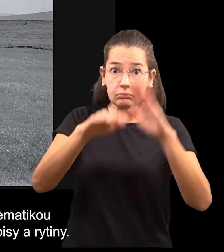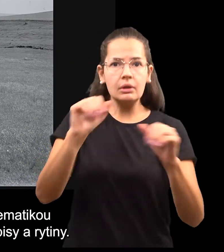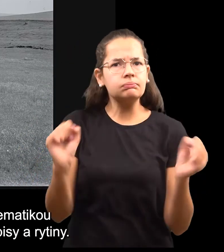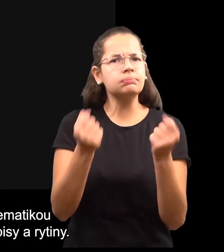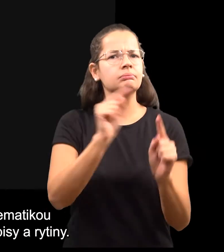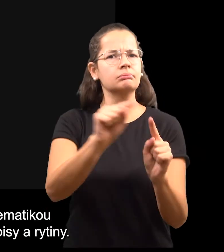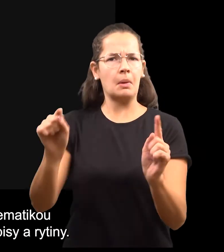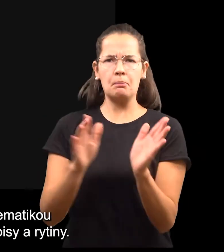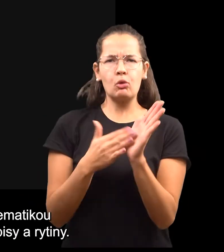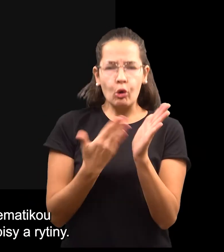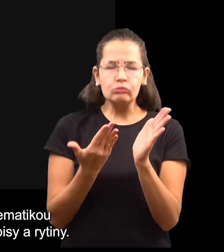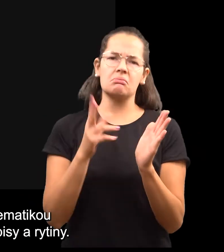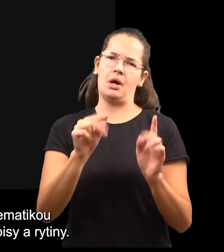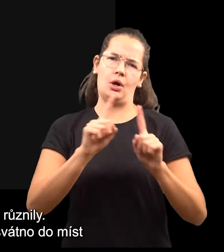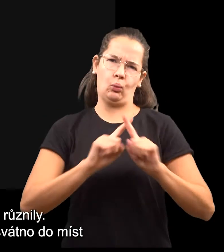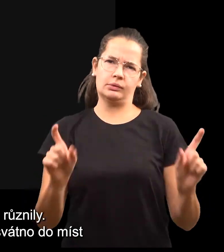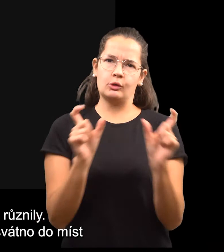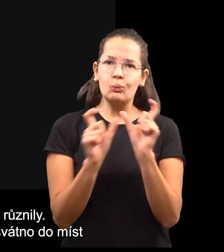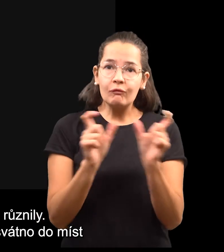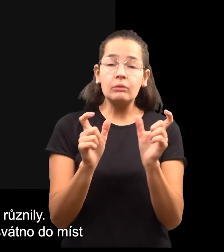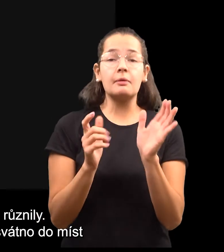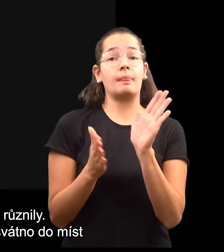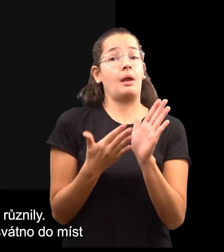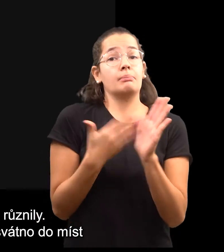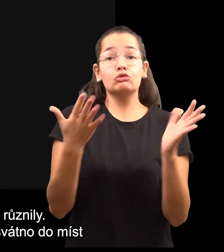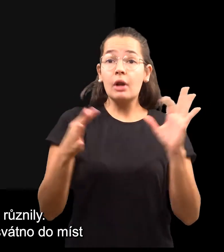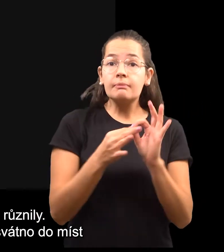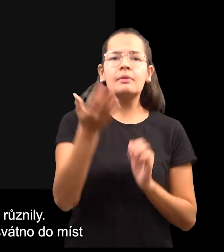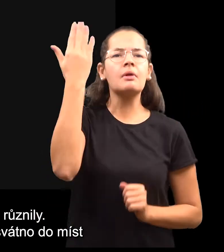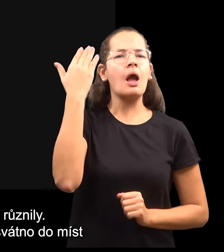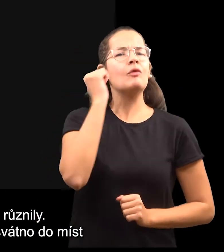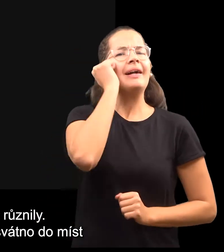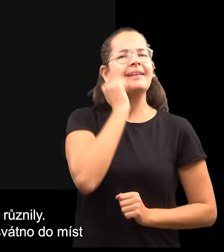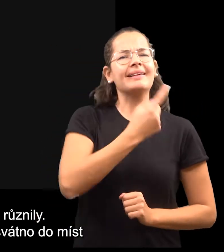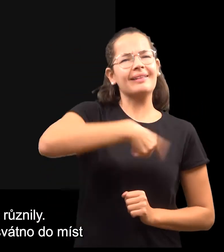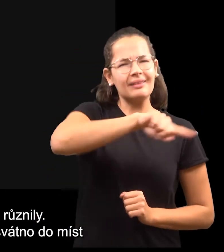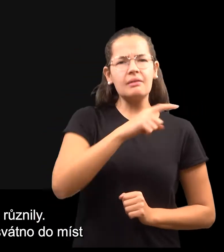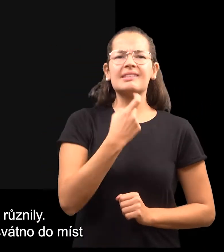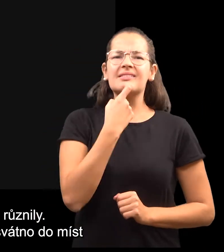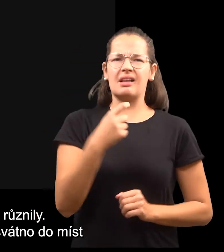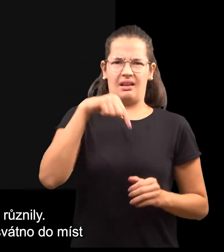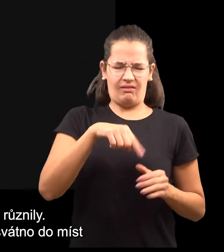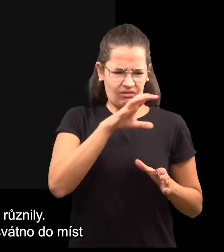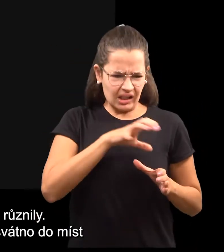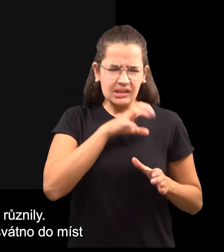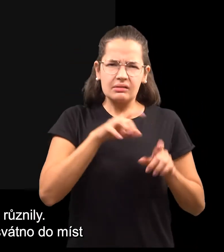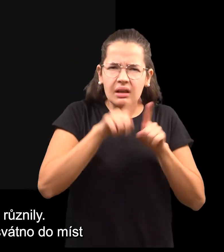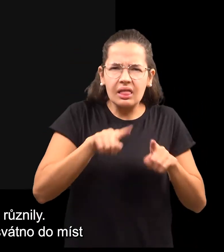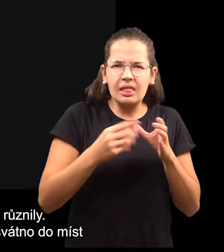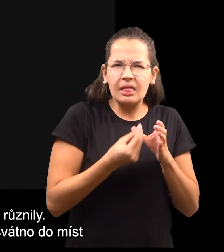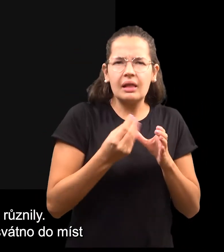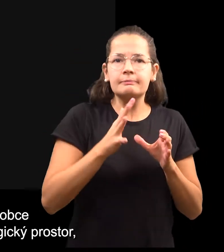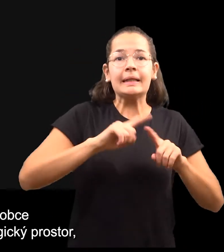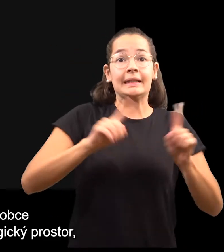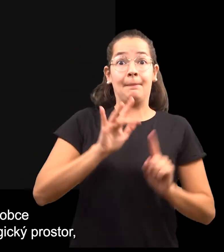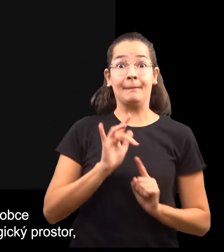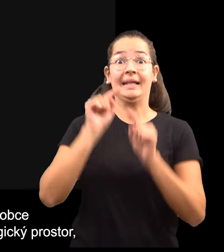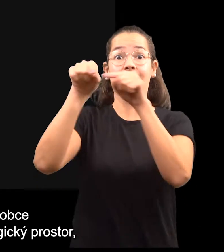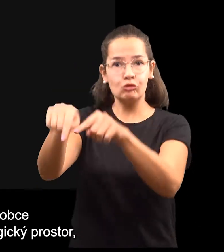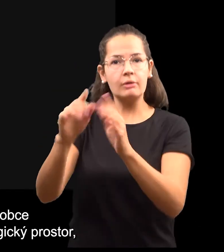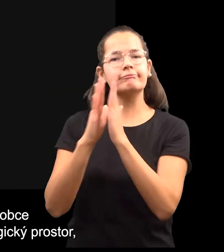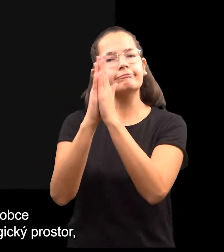kříže nebo nápisy a rytiny. Důvody jejich vzniku se různily. Některé záměrně vnášely posvátno do míst